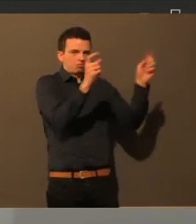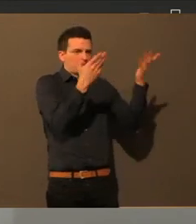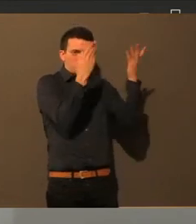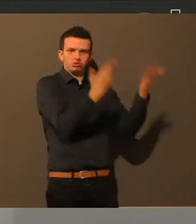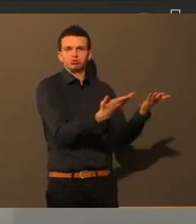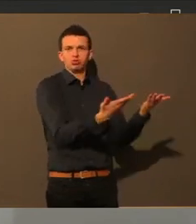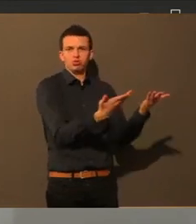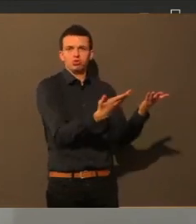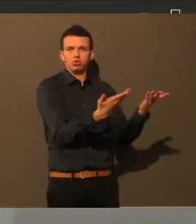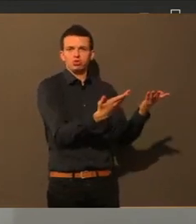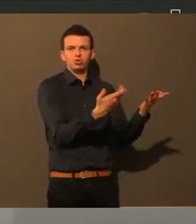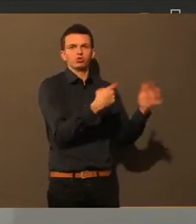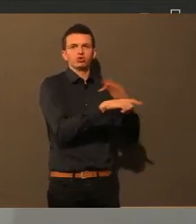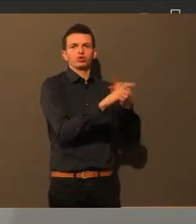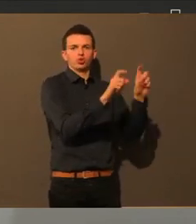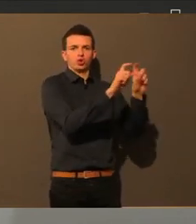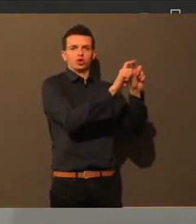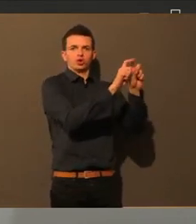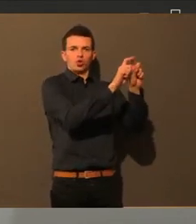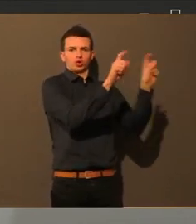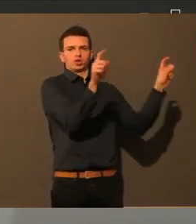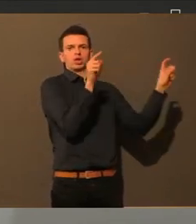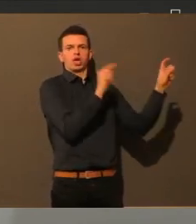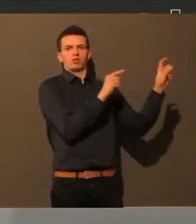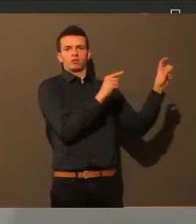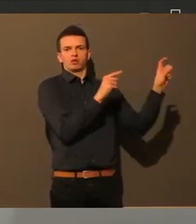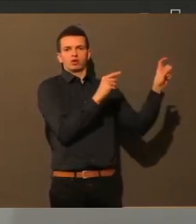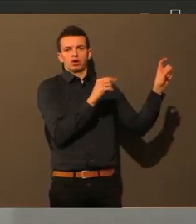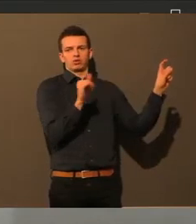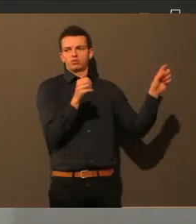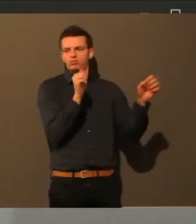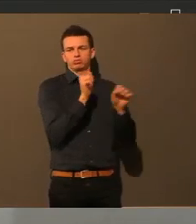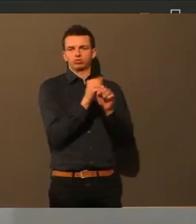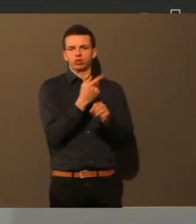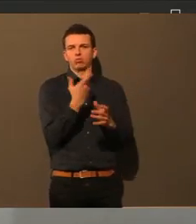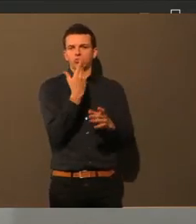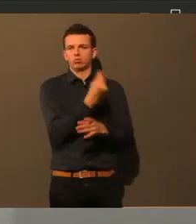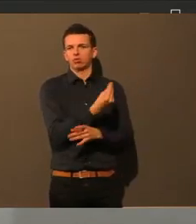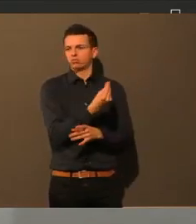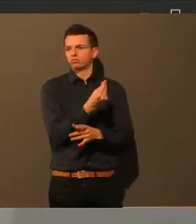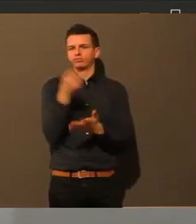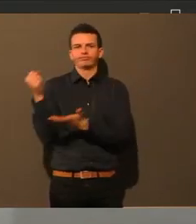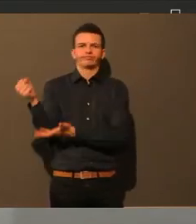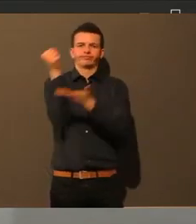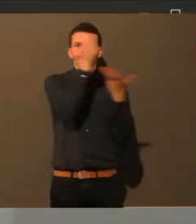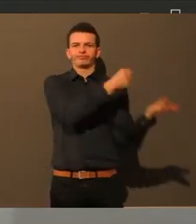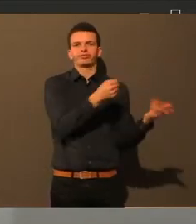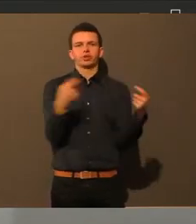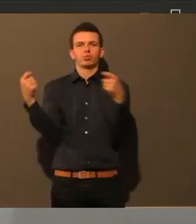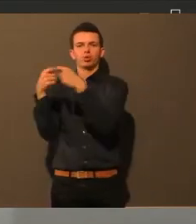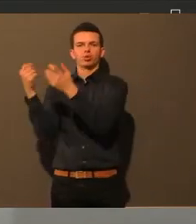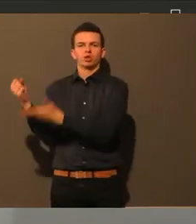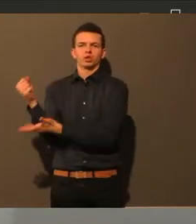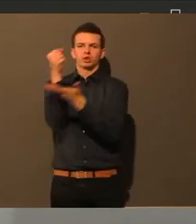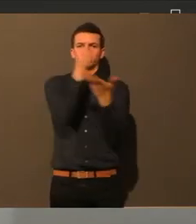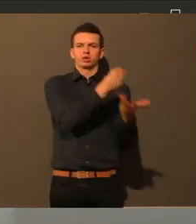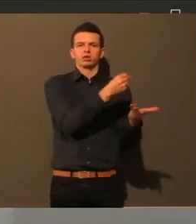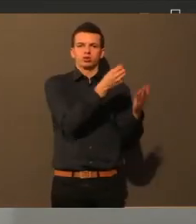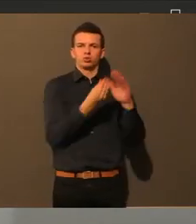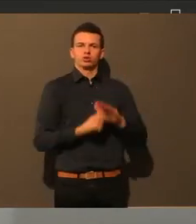Bund. Also das ist ja, das ist ja mal so das eine, wie es ihnen wirtschaftlich geht. Wenn ein Fitnessstudio, das